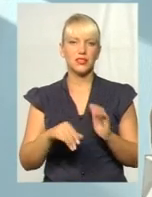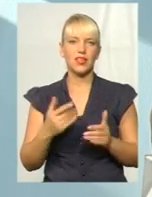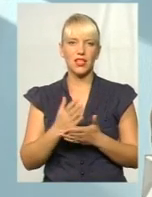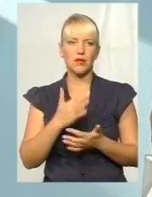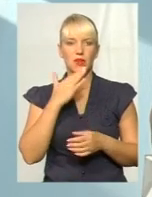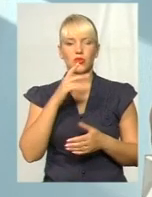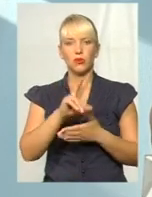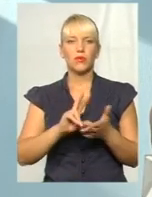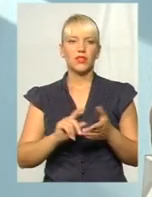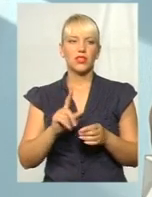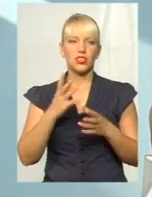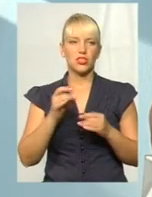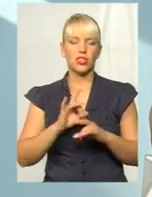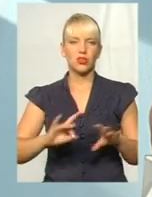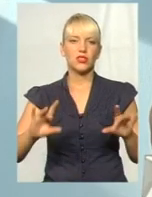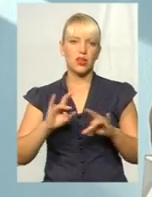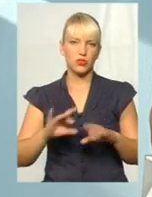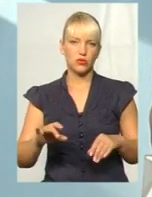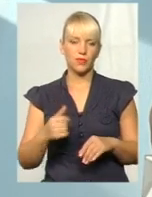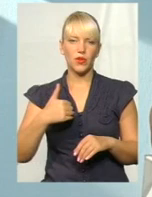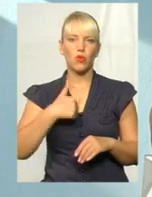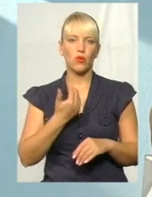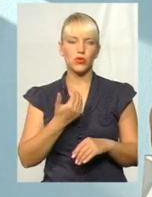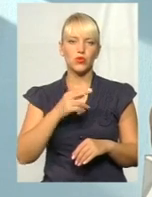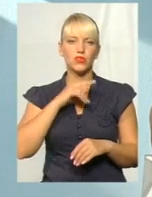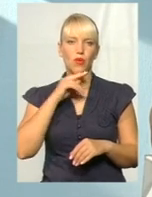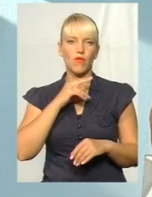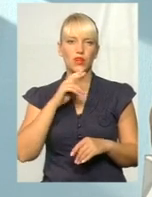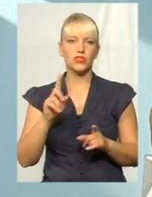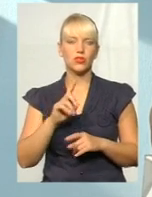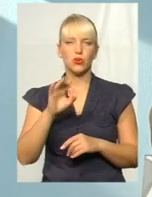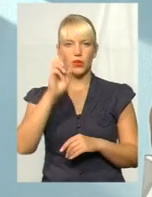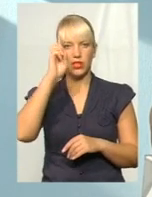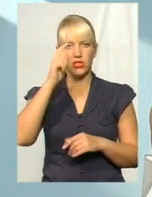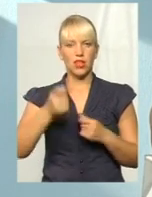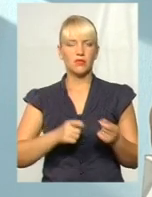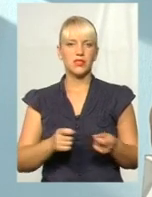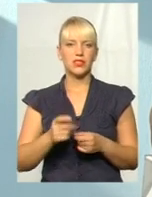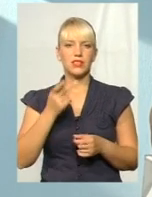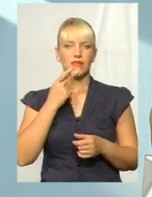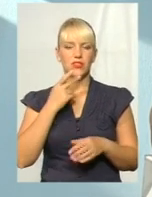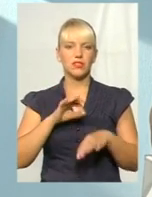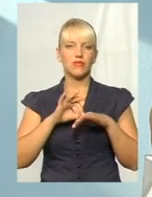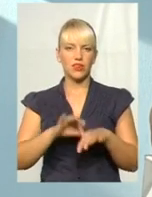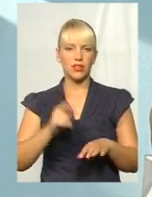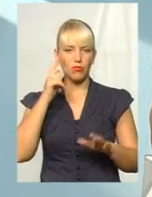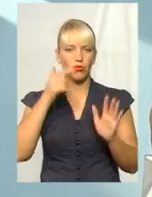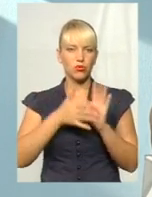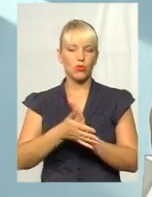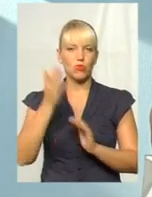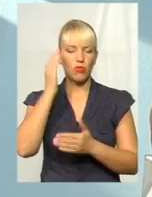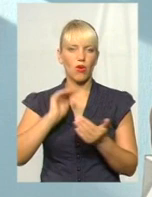ще, звичайно, скажу. Хочу зауважити, що облдержадміністрація завжди вела прозору політику